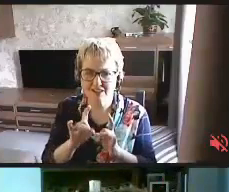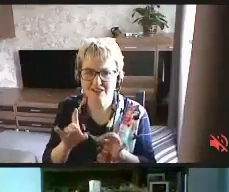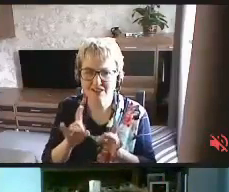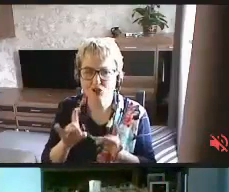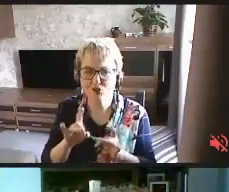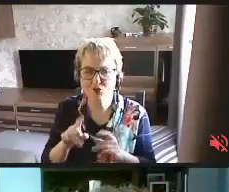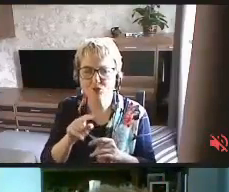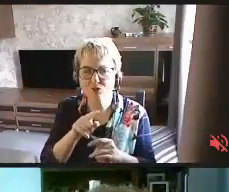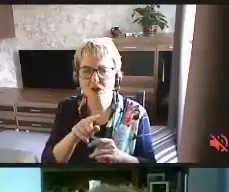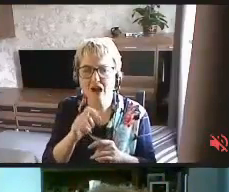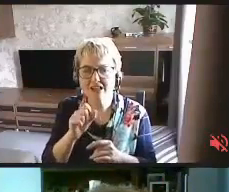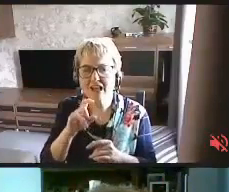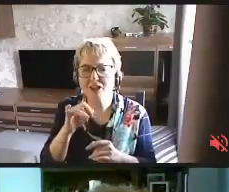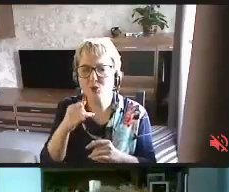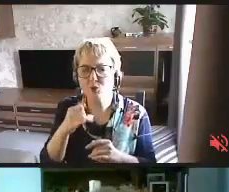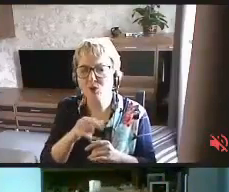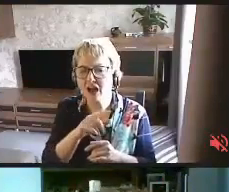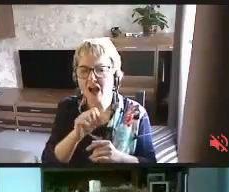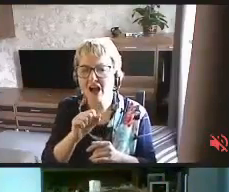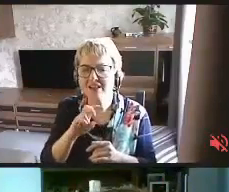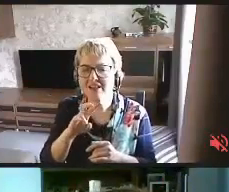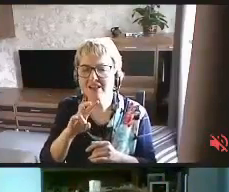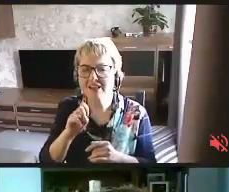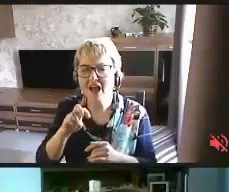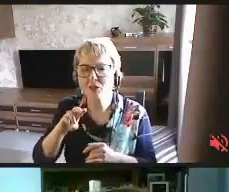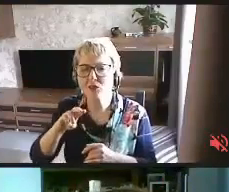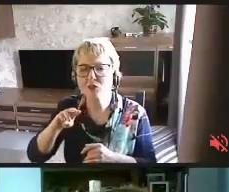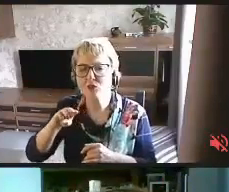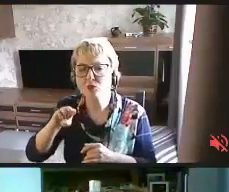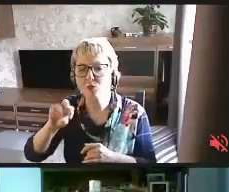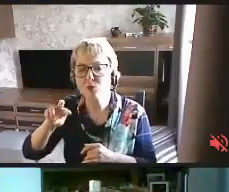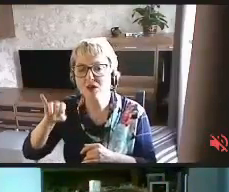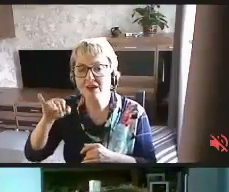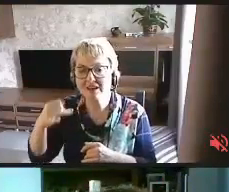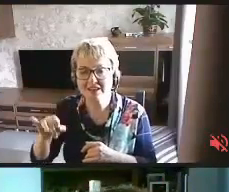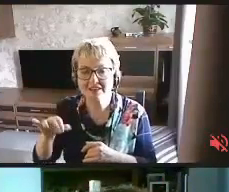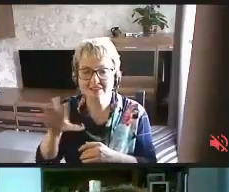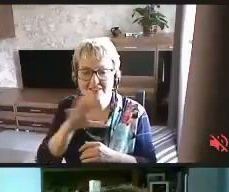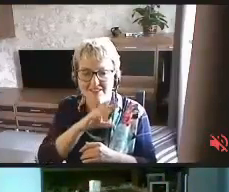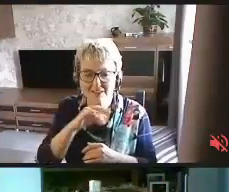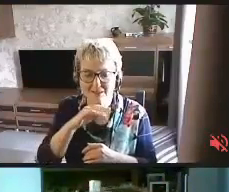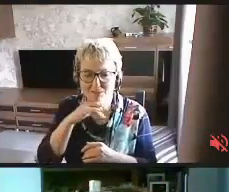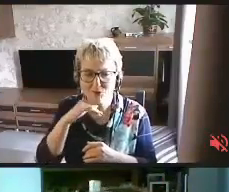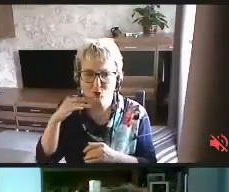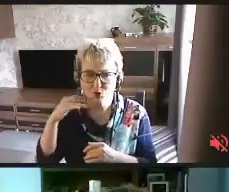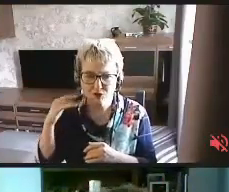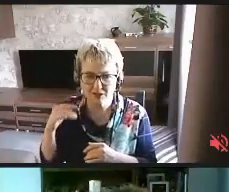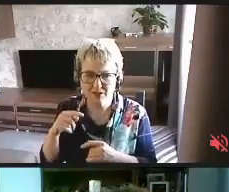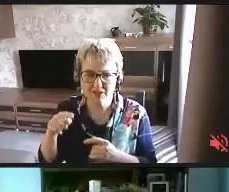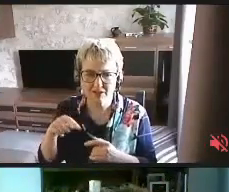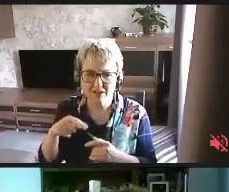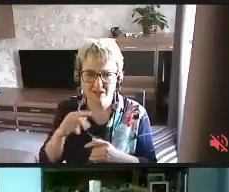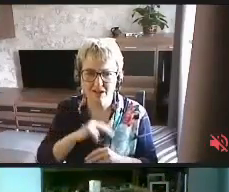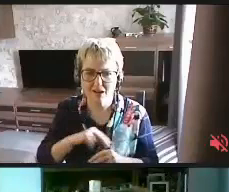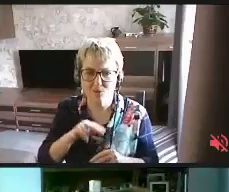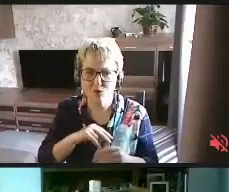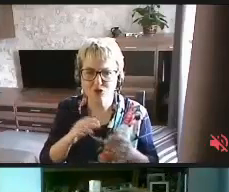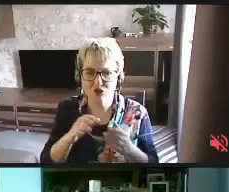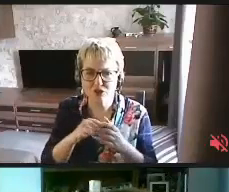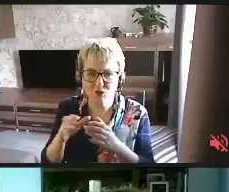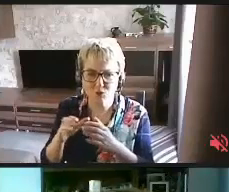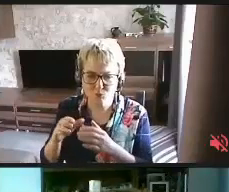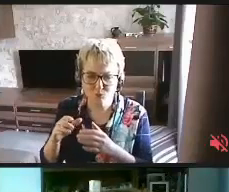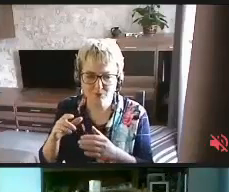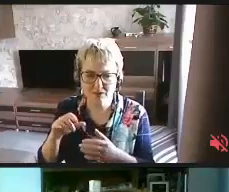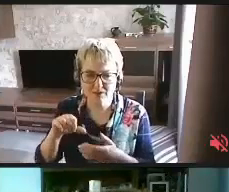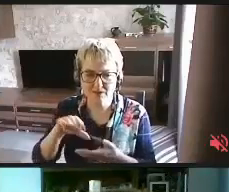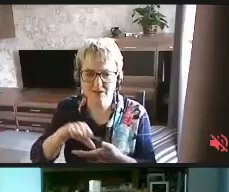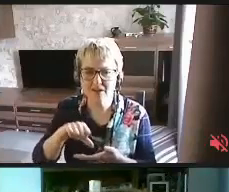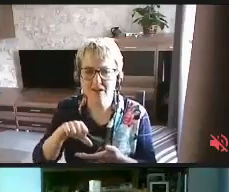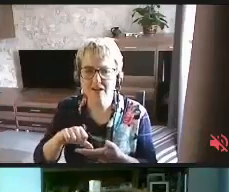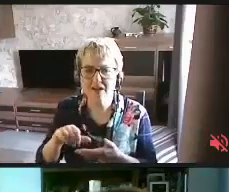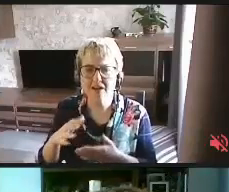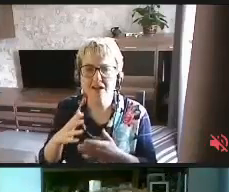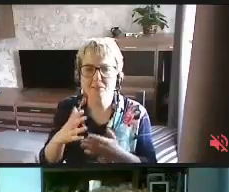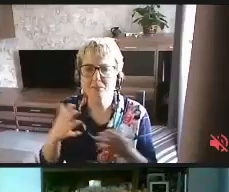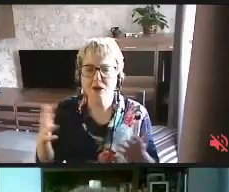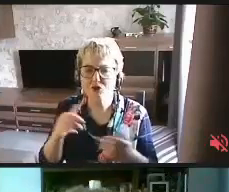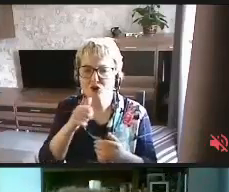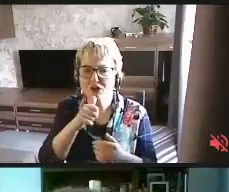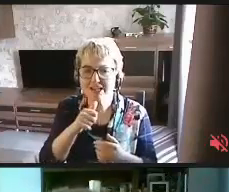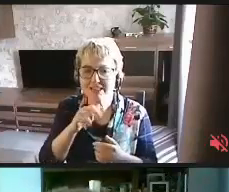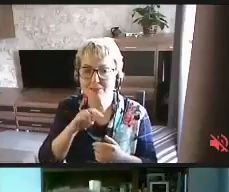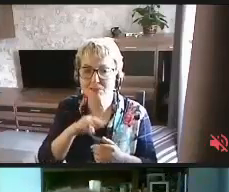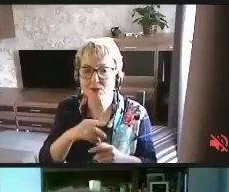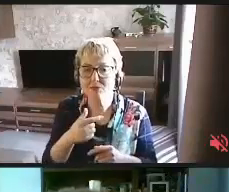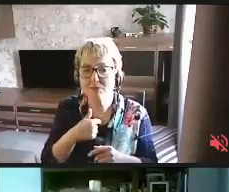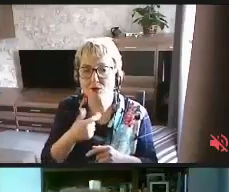рассказывала про Анатолию, потому что Анатолий, конечно, везде и во многих робочих группах и так далее большой эксперт. Мы